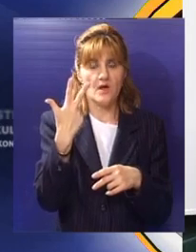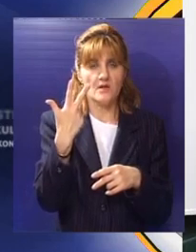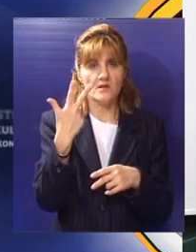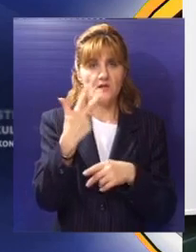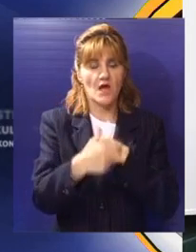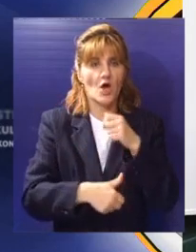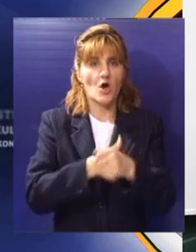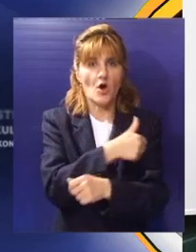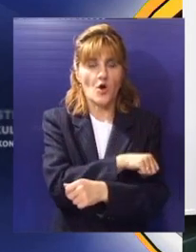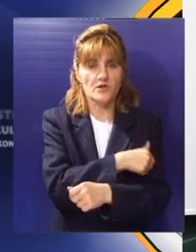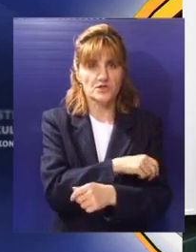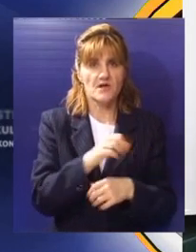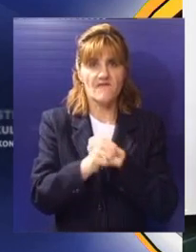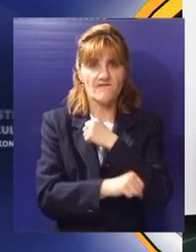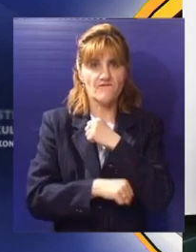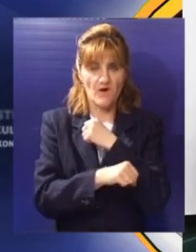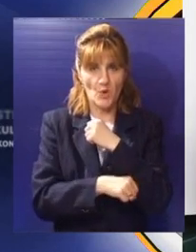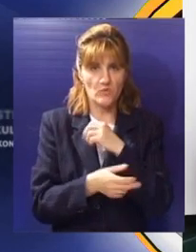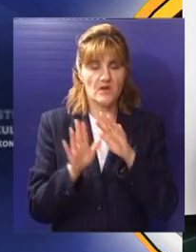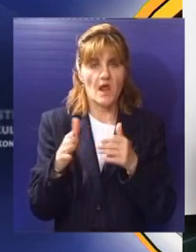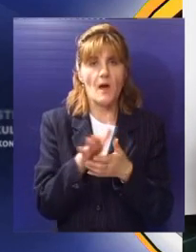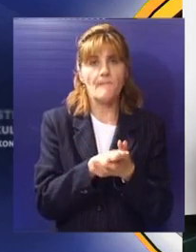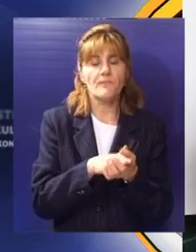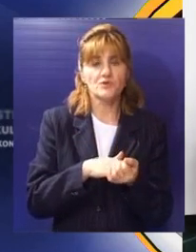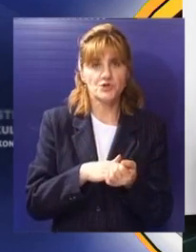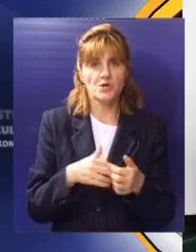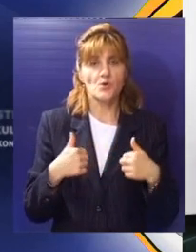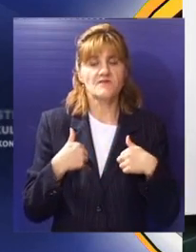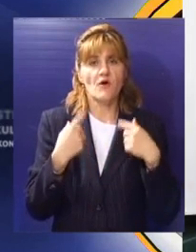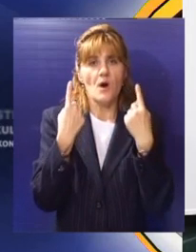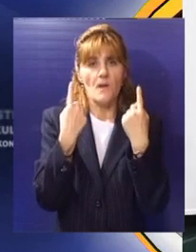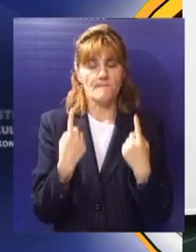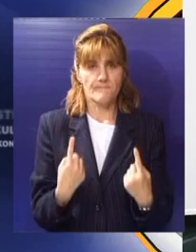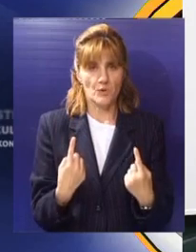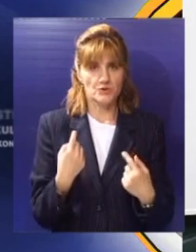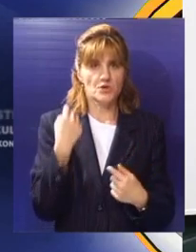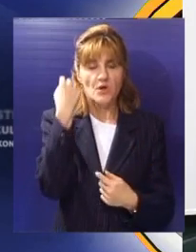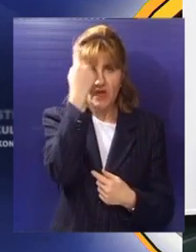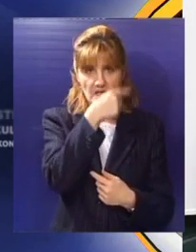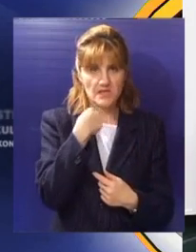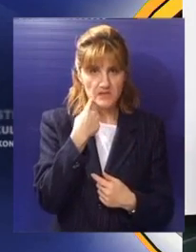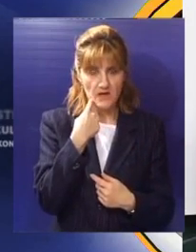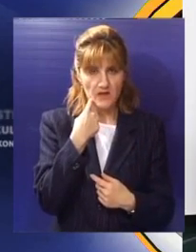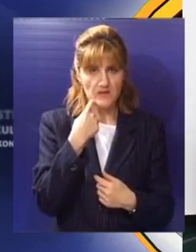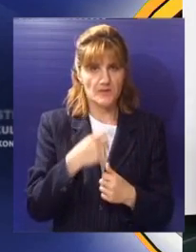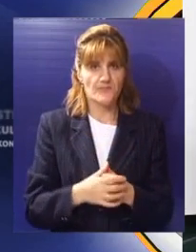godišnje, trogodišnje studije koje je ovaj fakultet imao na početku svoga postojanja izgleda da su